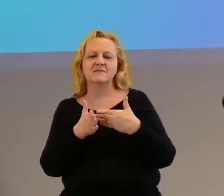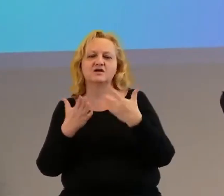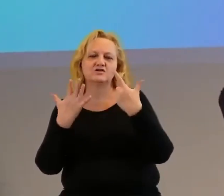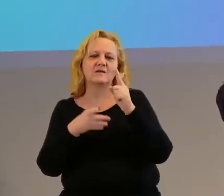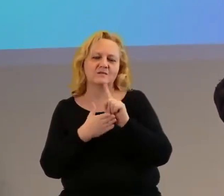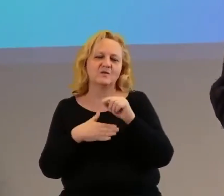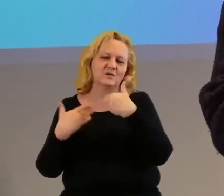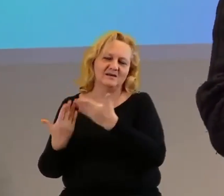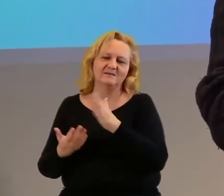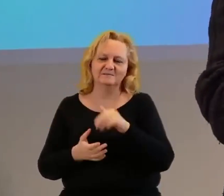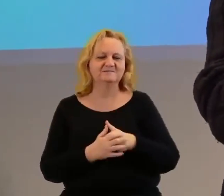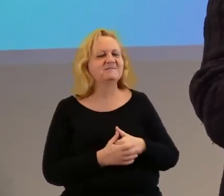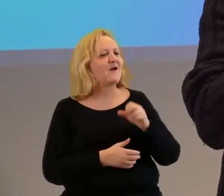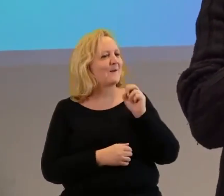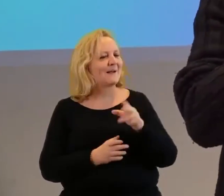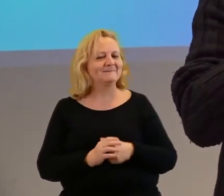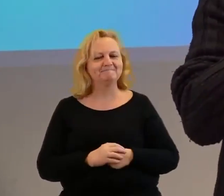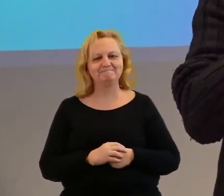OK.